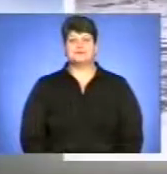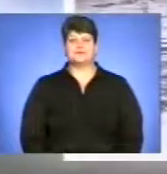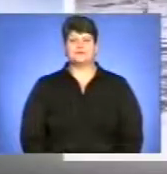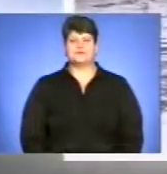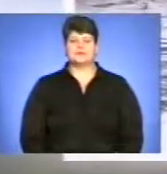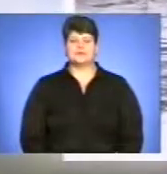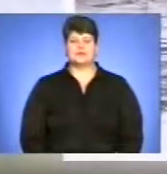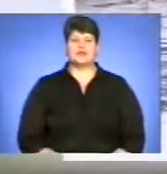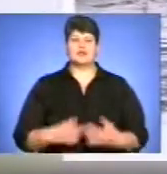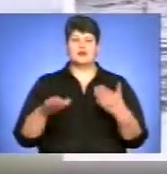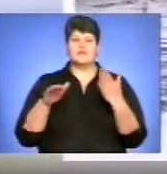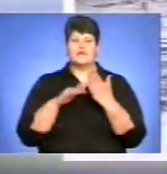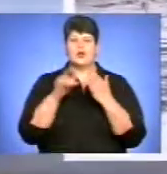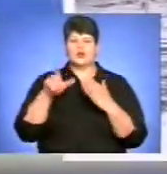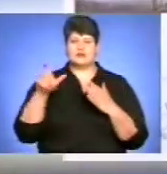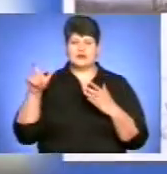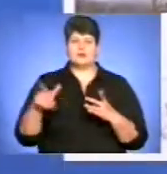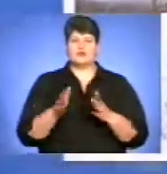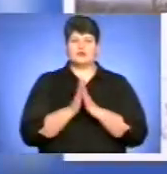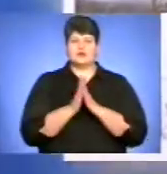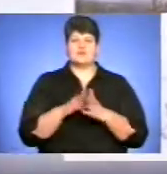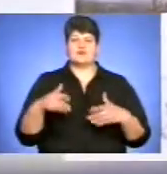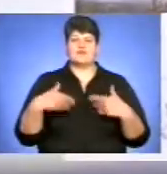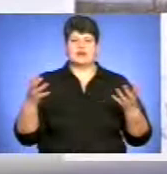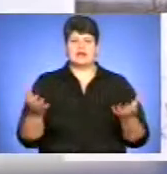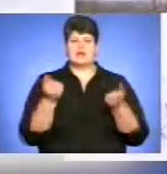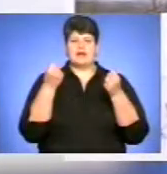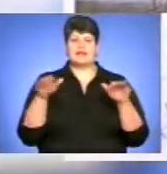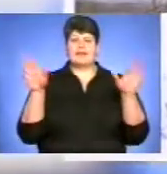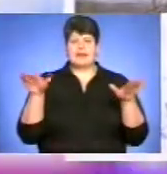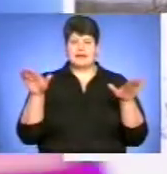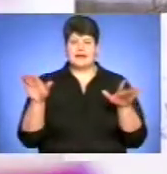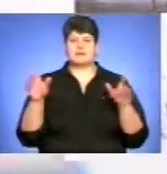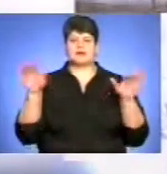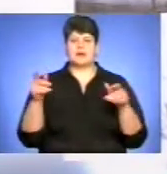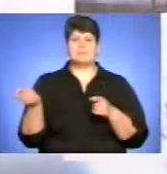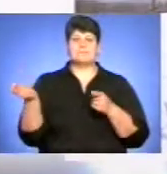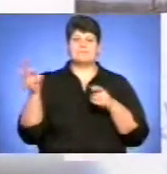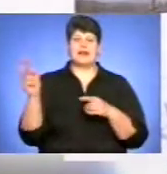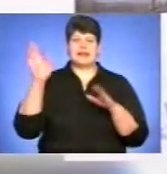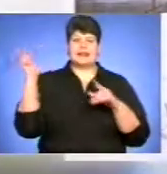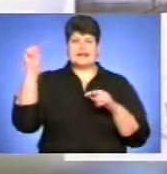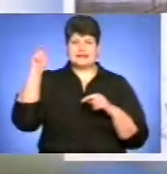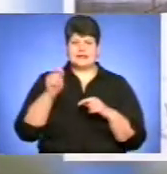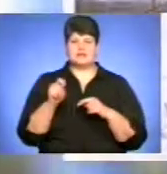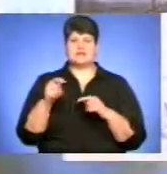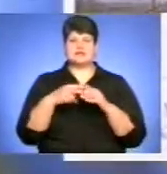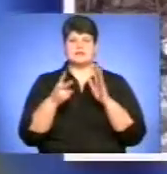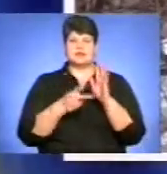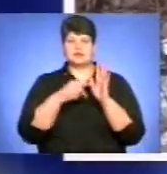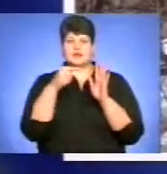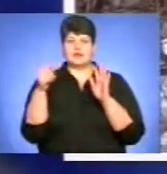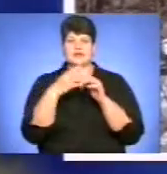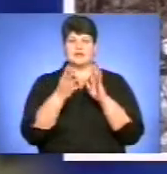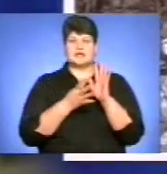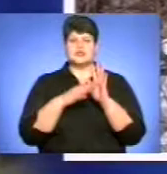Волонтери закликають жителів краю рятувати лелек. Стахи прилетіли на Тернопільщину у період 17-19 березня,